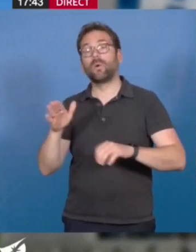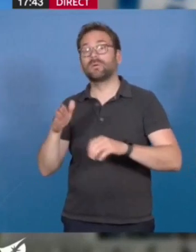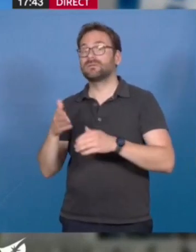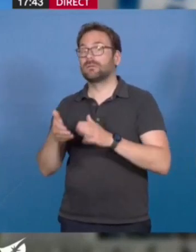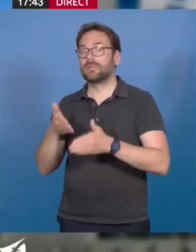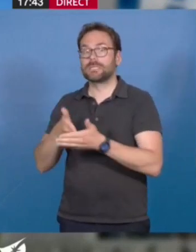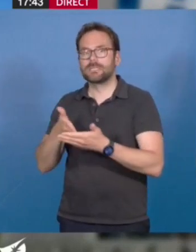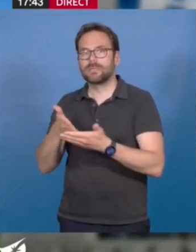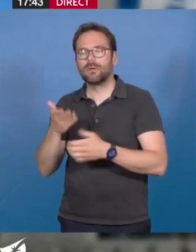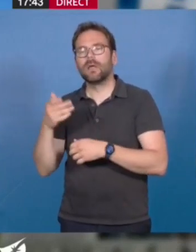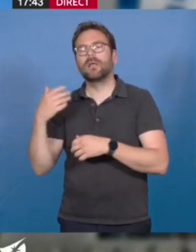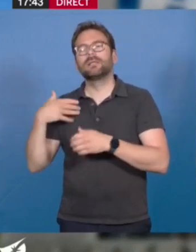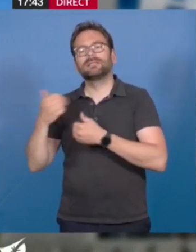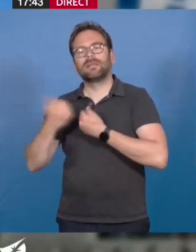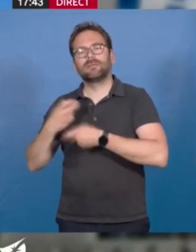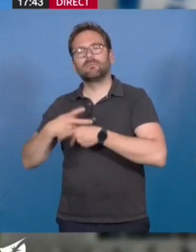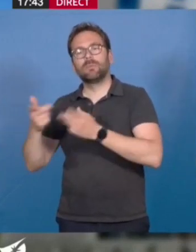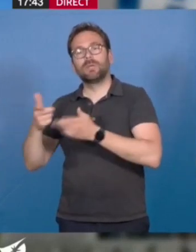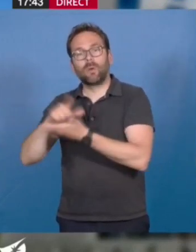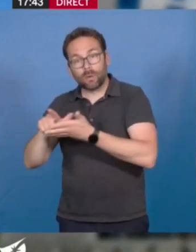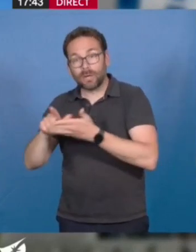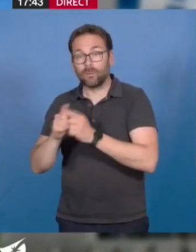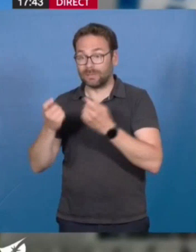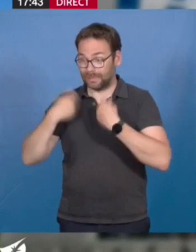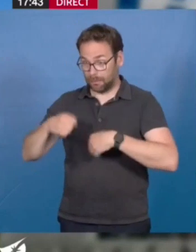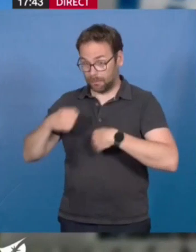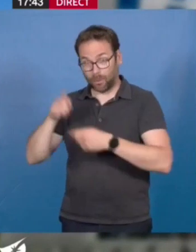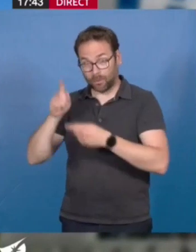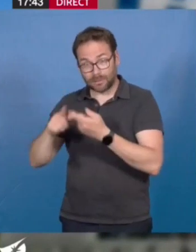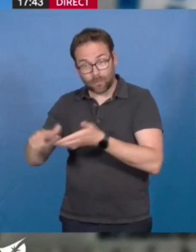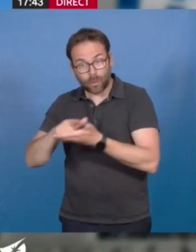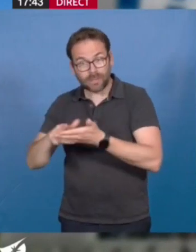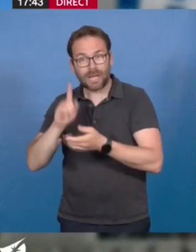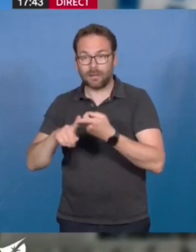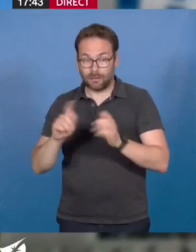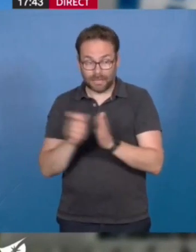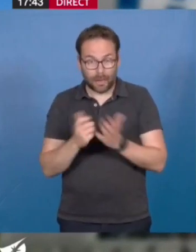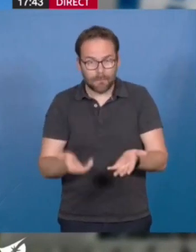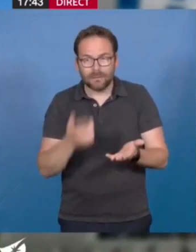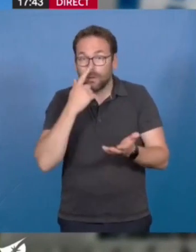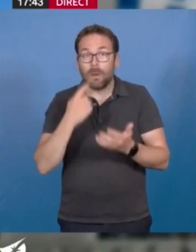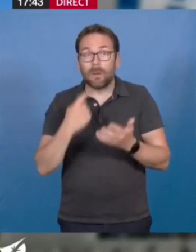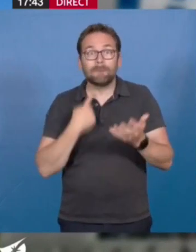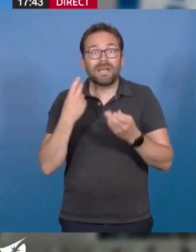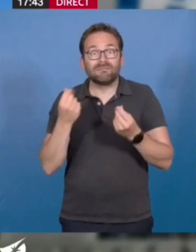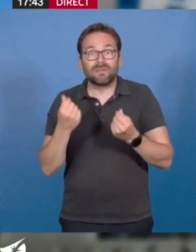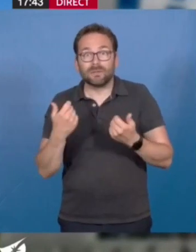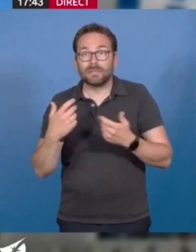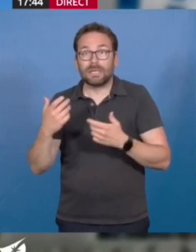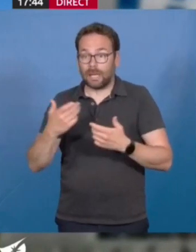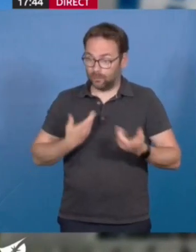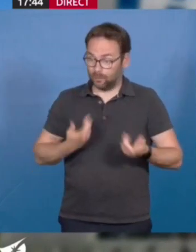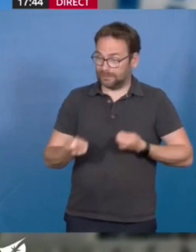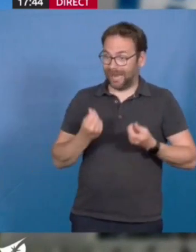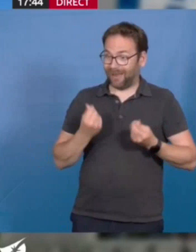publics locaux et les coûts qu'ils représentent pour les finances locales dans un contexte d'étranglement et de perte d'autonomie financière des collectivités.